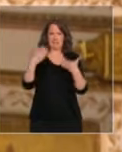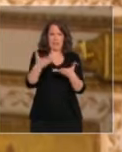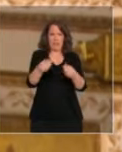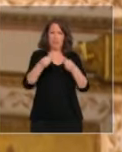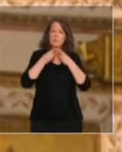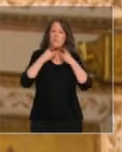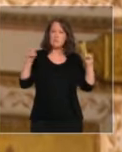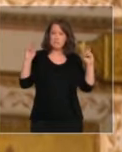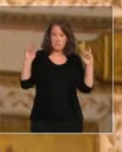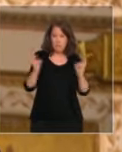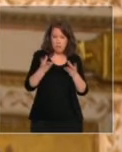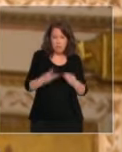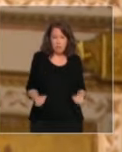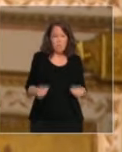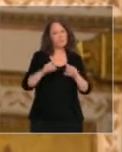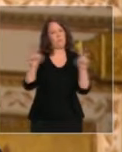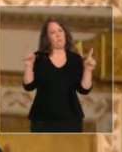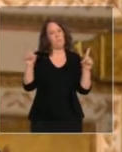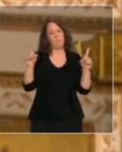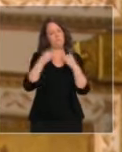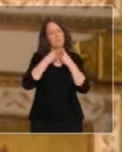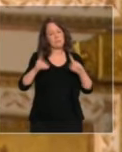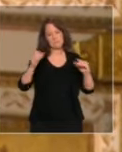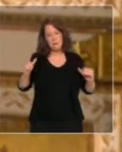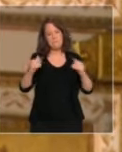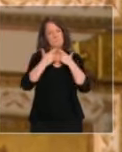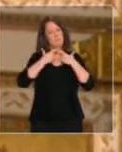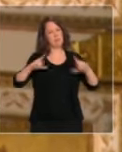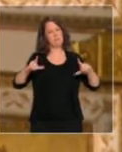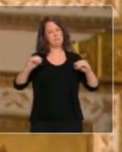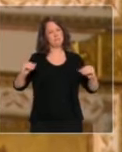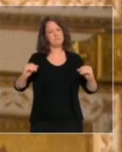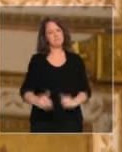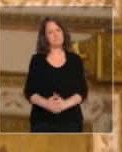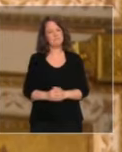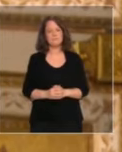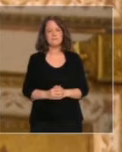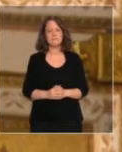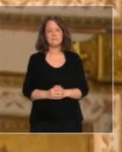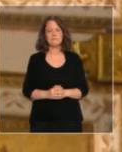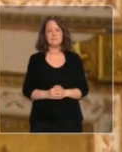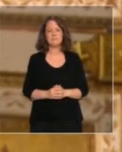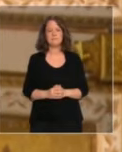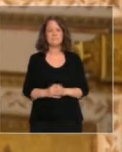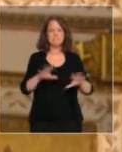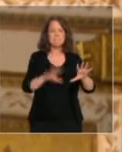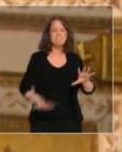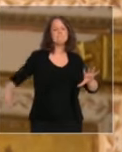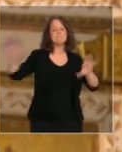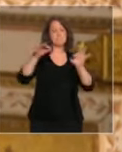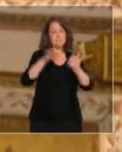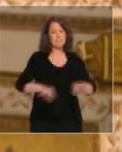libertés. jusqu'à nouvel ordre, nos frontières avec les pays